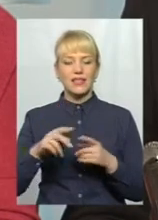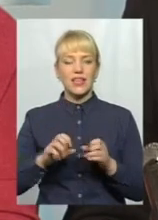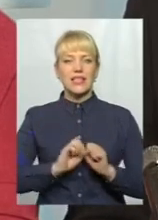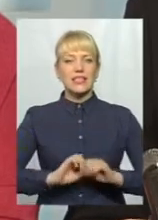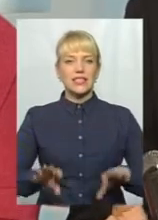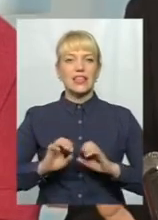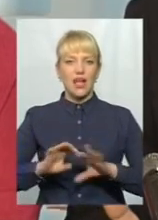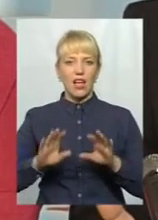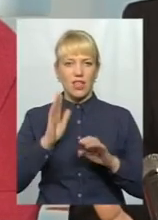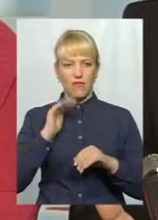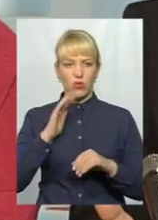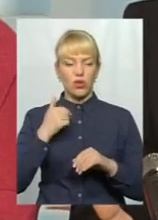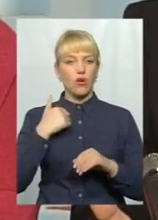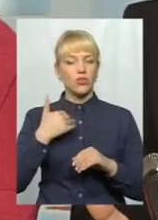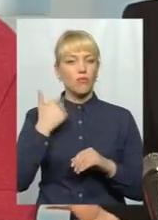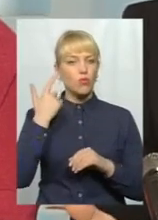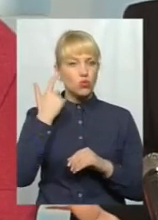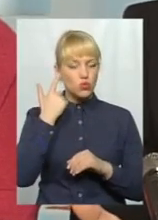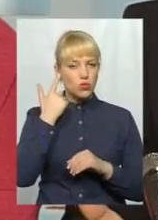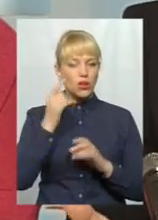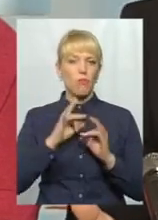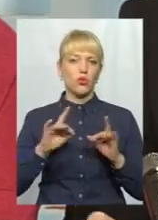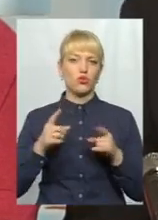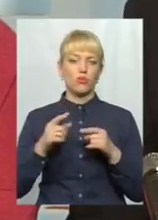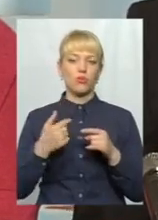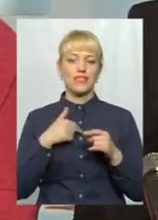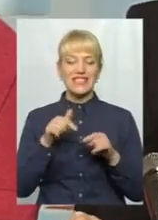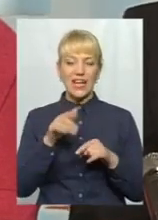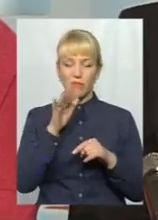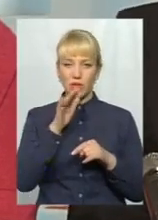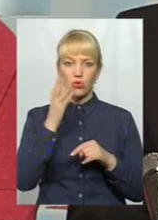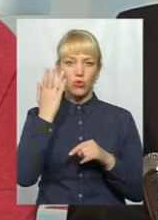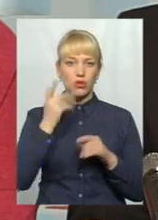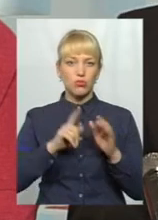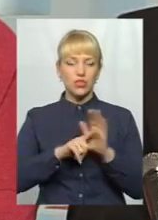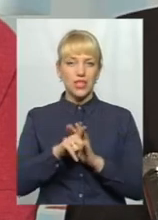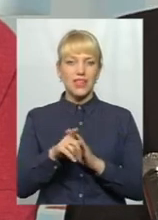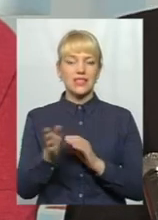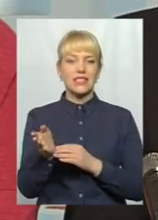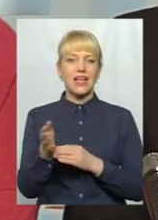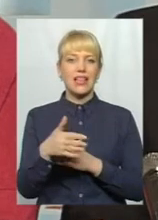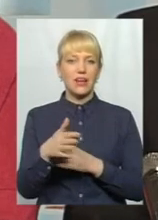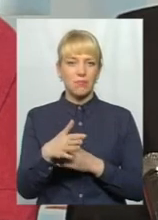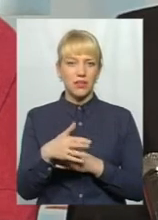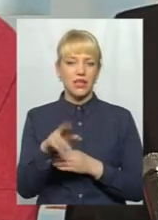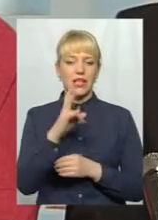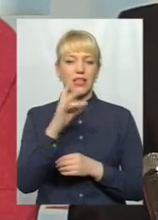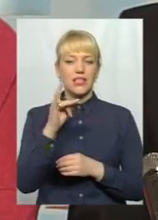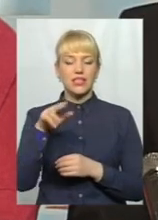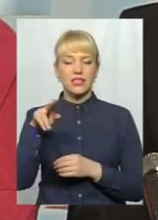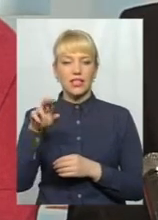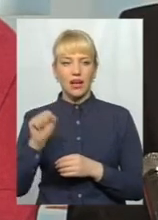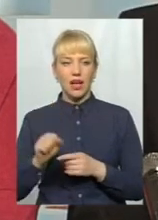я хотів почути пояснення, чому ж саме цей період, коли йде зариблення Дністра, то мені відповідали про те, що Дністр є